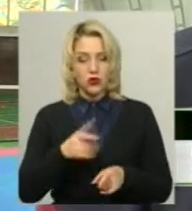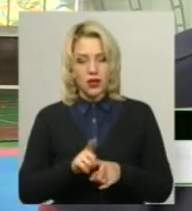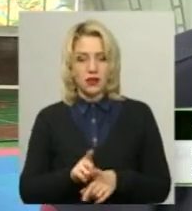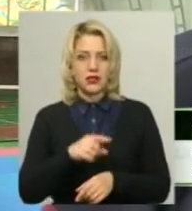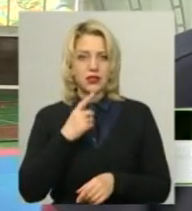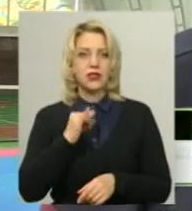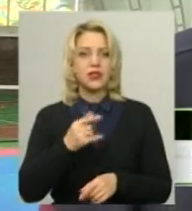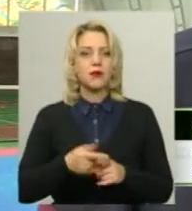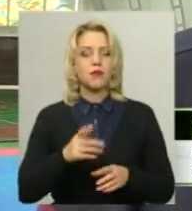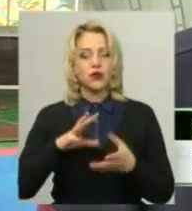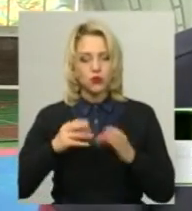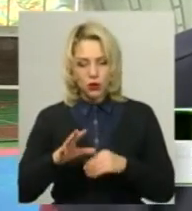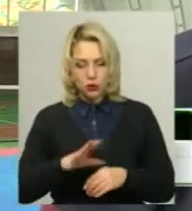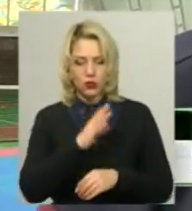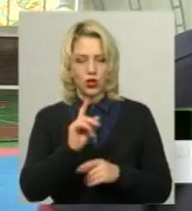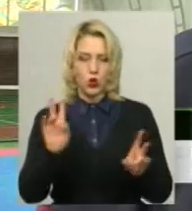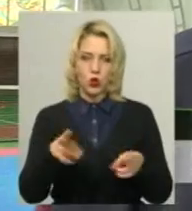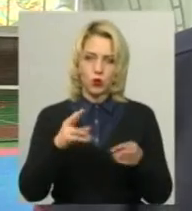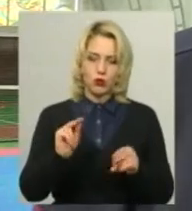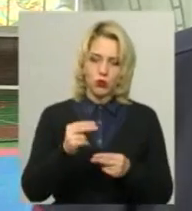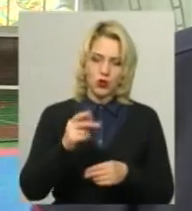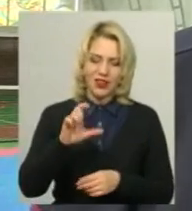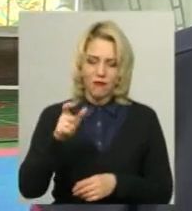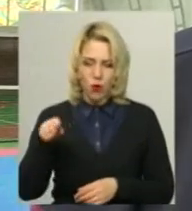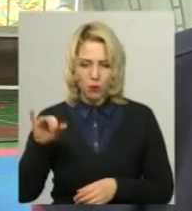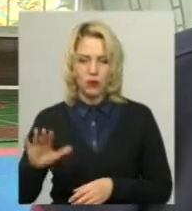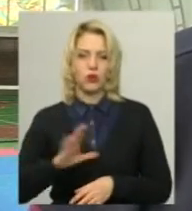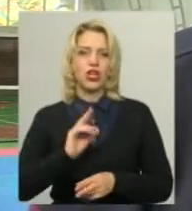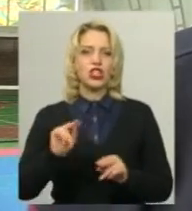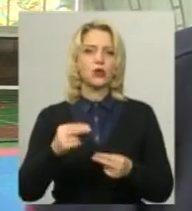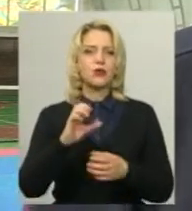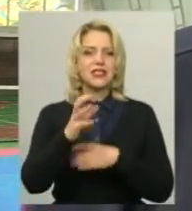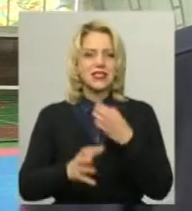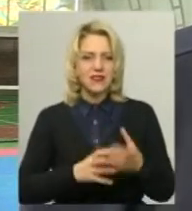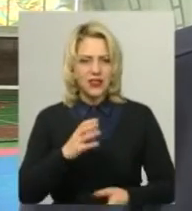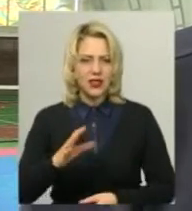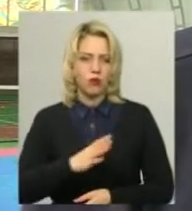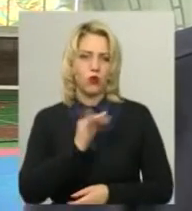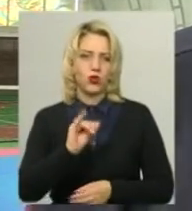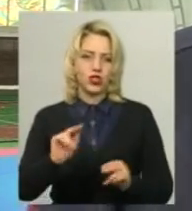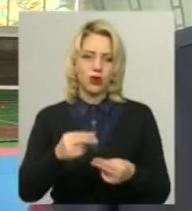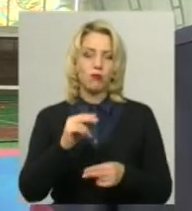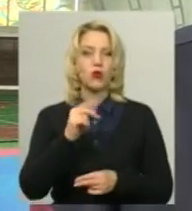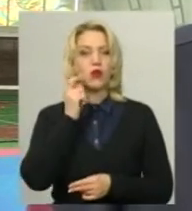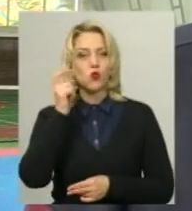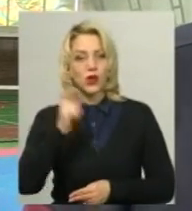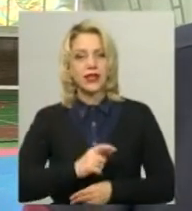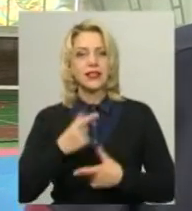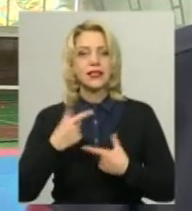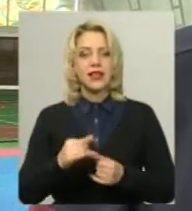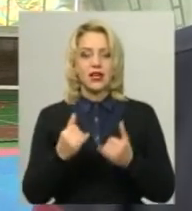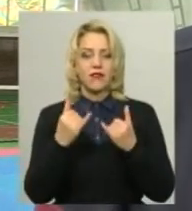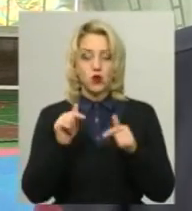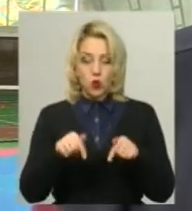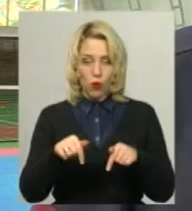були клубні чемпіонати Європи, були чемпіонати світу, були чемпіонати України, де в цьому році